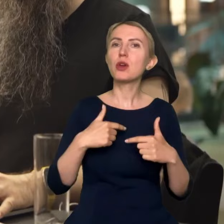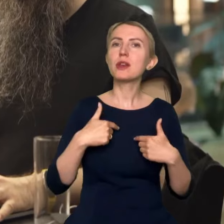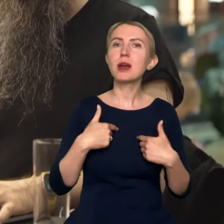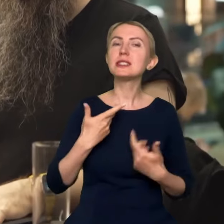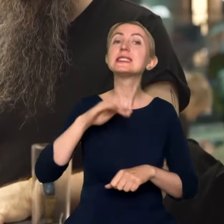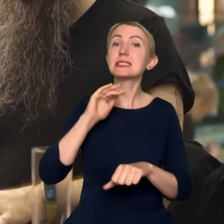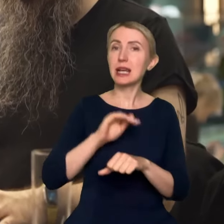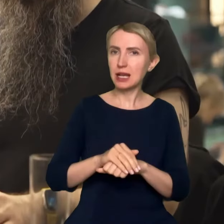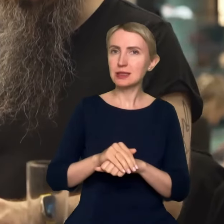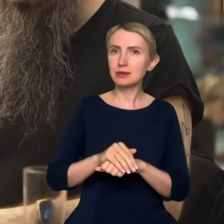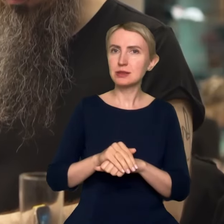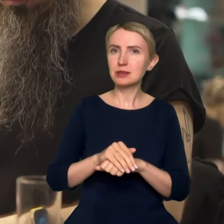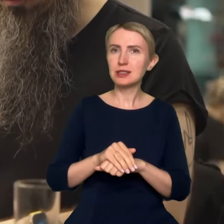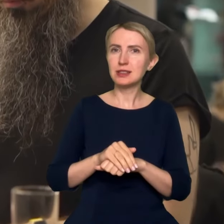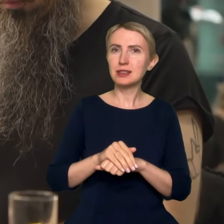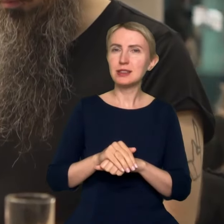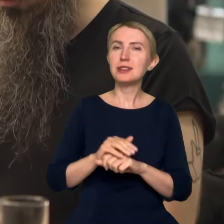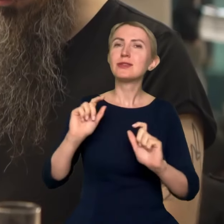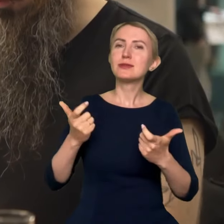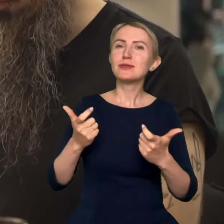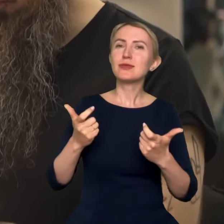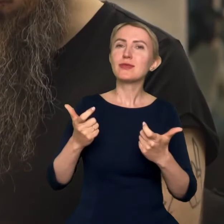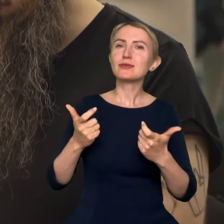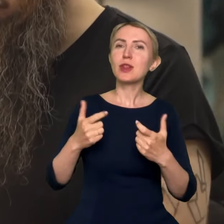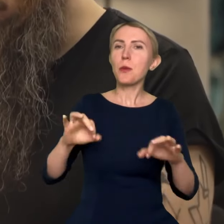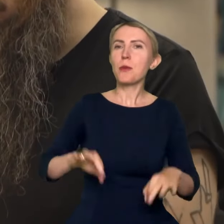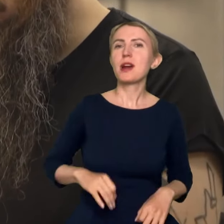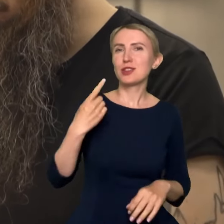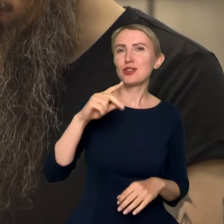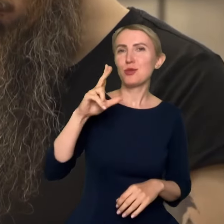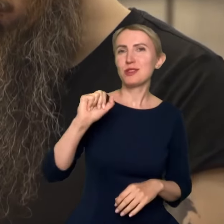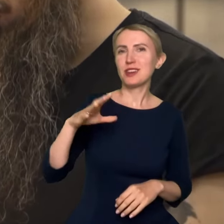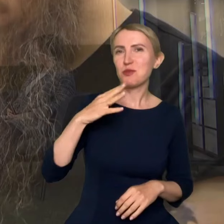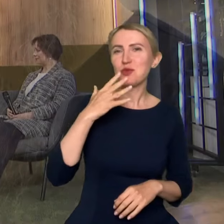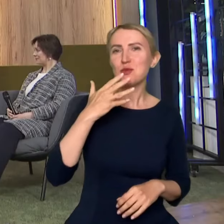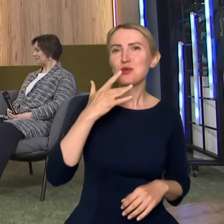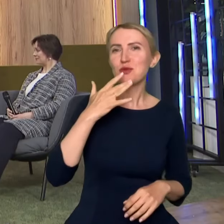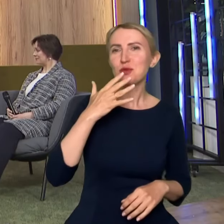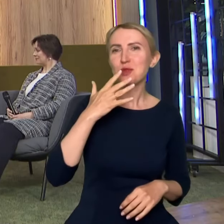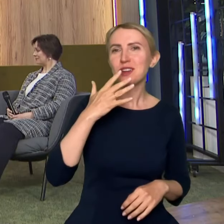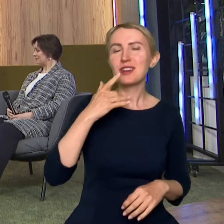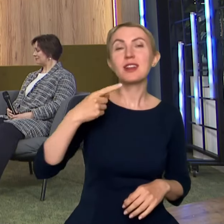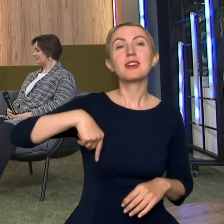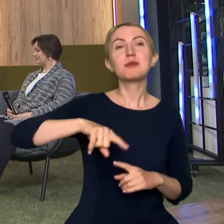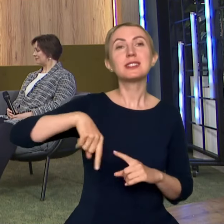z tym, co pani Dominika pomówiła, mianowicie, że my za chwileczkę